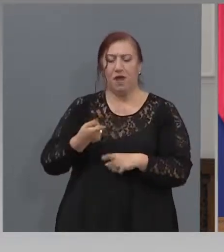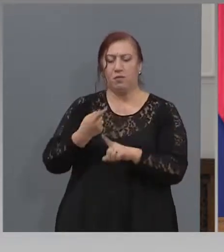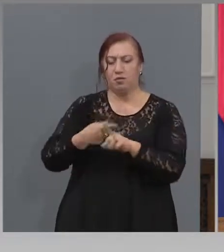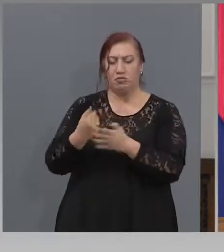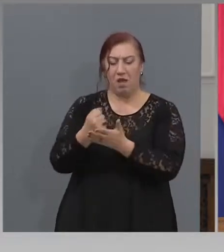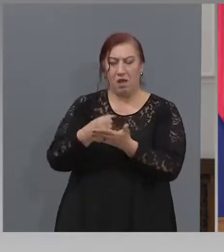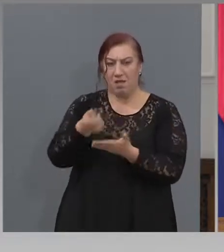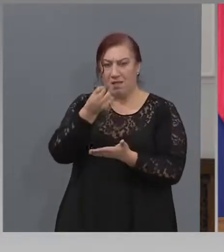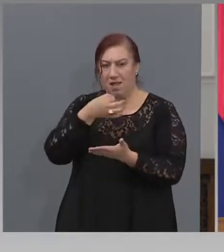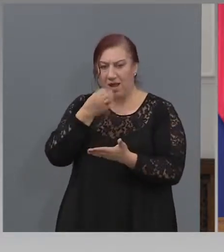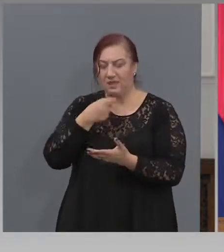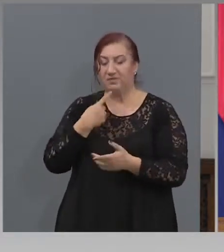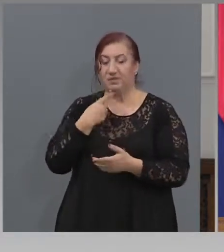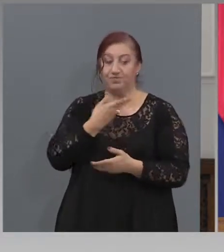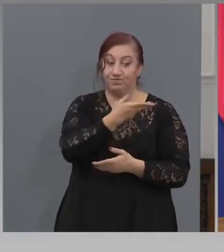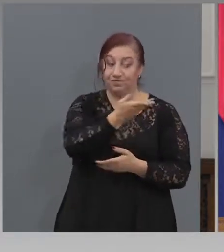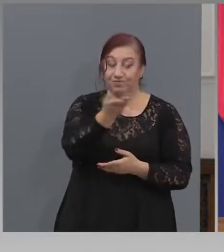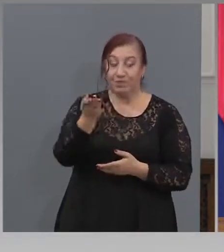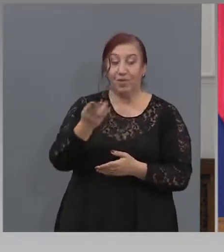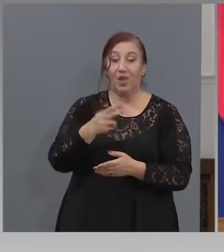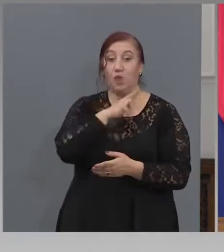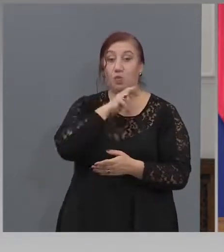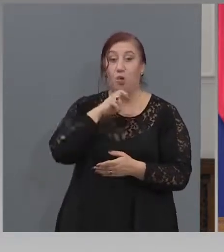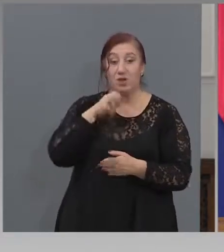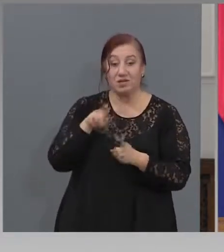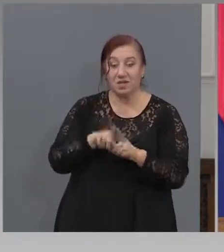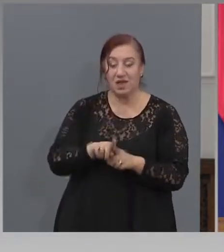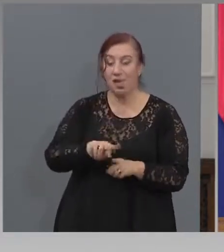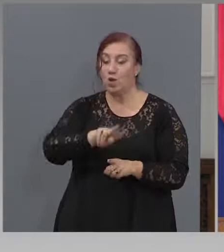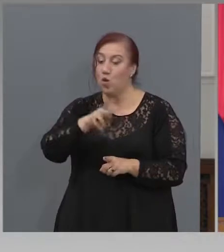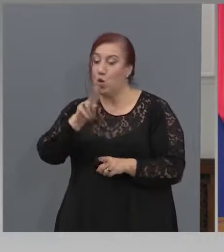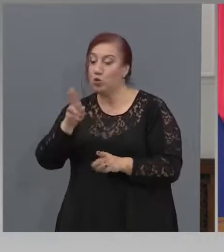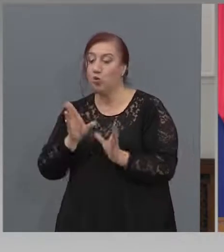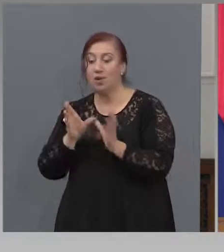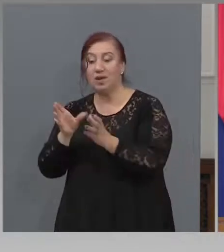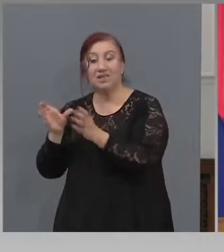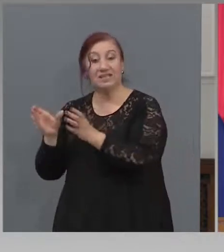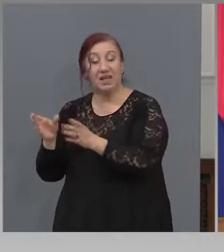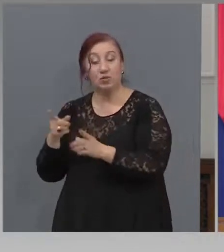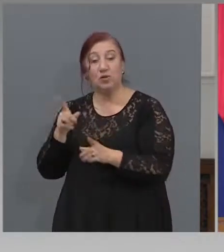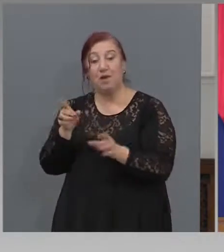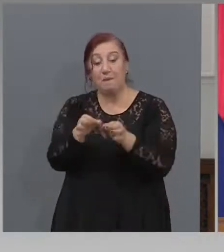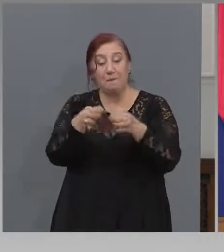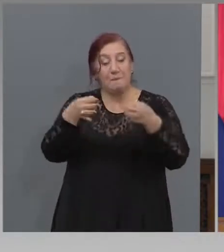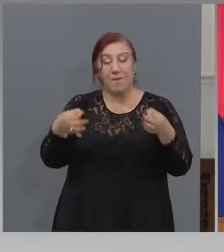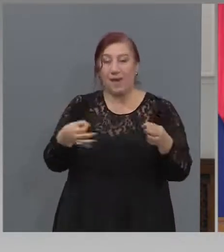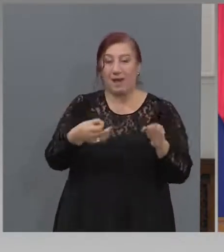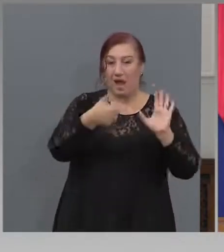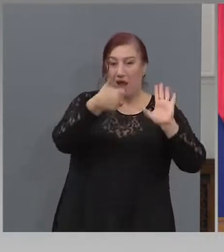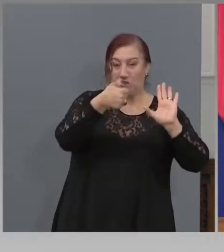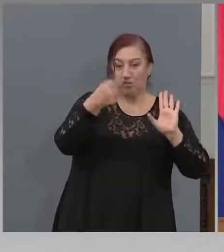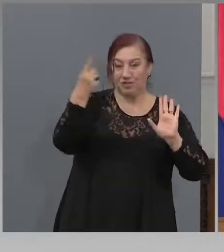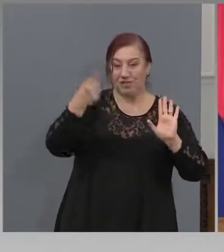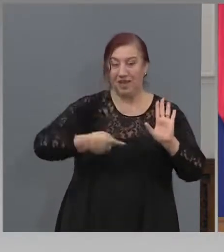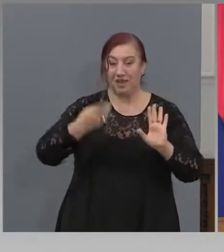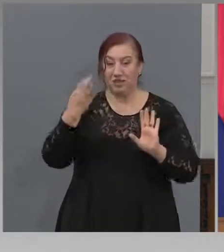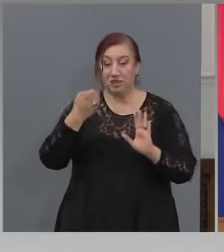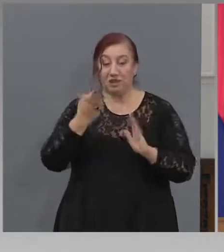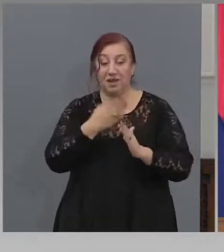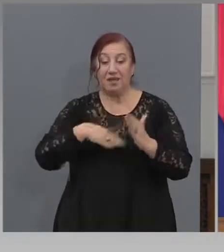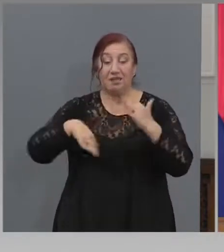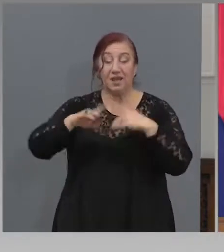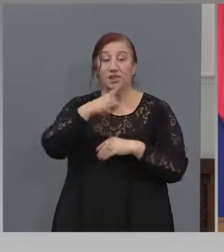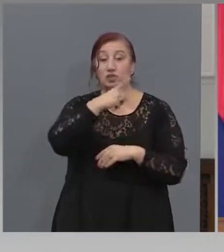За полицайите 10 милиона. И за всички останали сектори. Мярката 60-40. Вече над 150 хиляди я